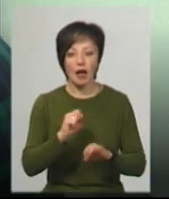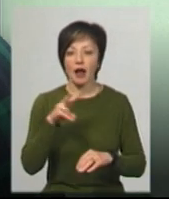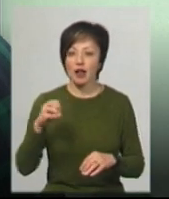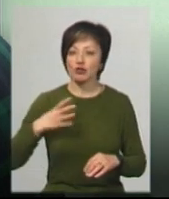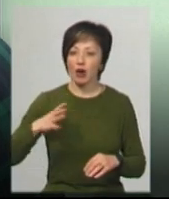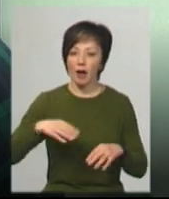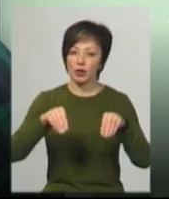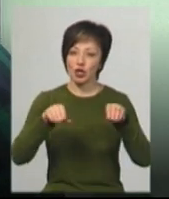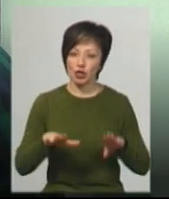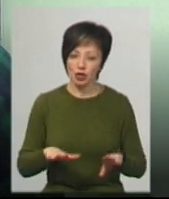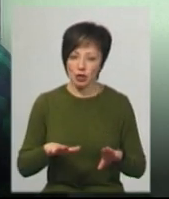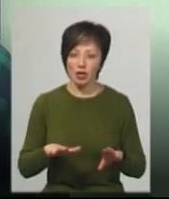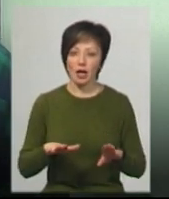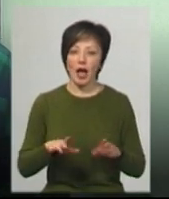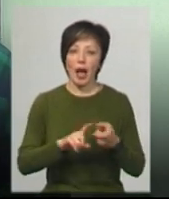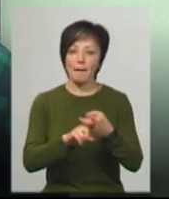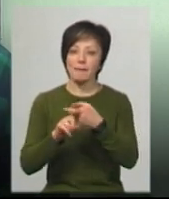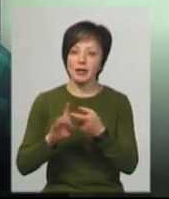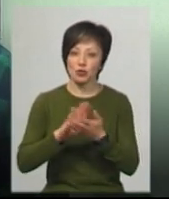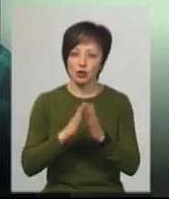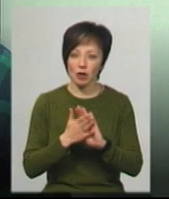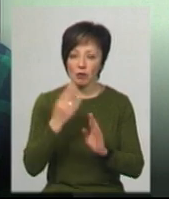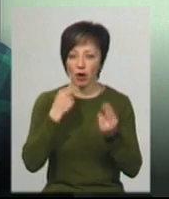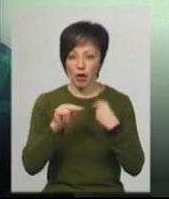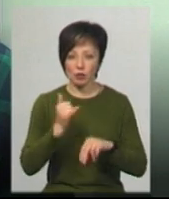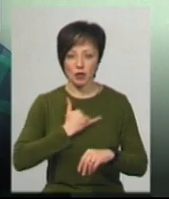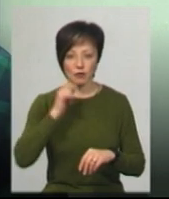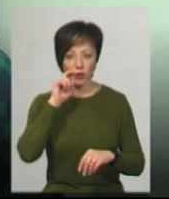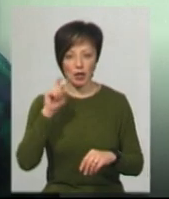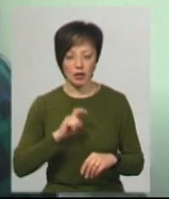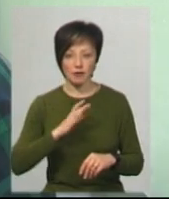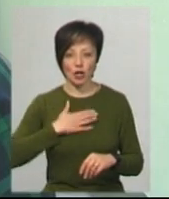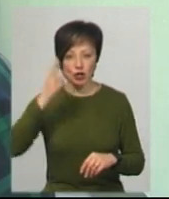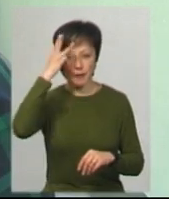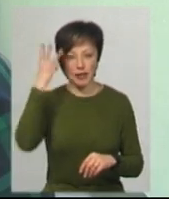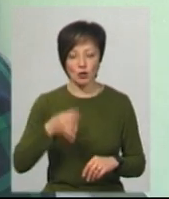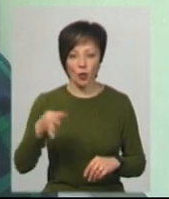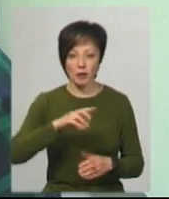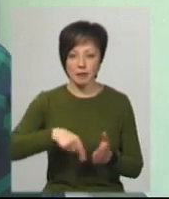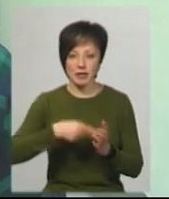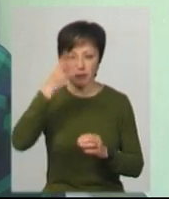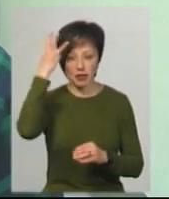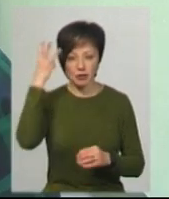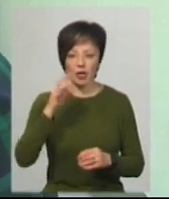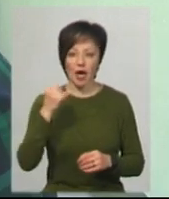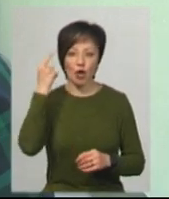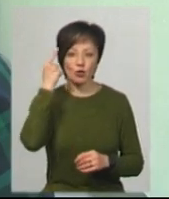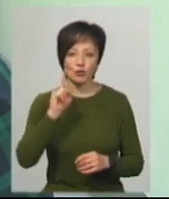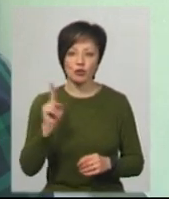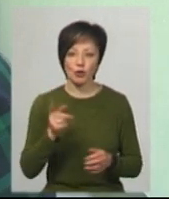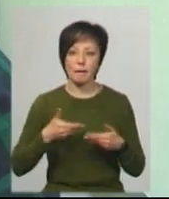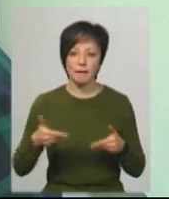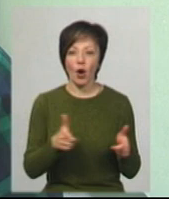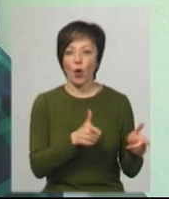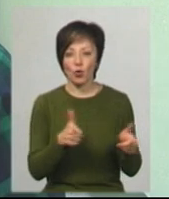чекаємо рішення, по-перше, епідеміологічної ситуації, що покращилася в нас в Україні і в нашій Хмельницькій області, в місті Хмельницькому. Я думаю, що ми